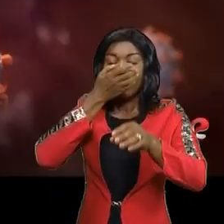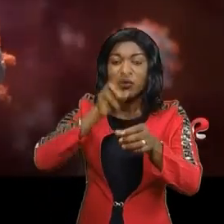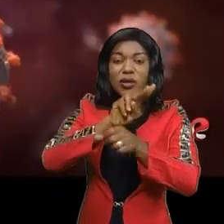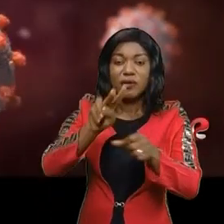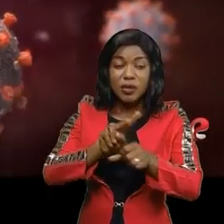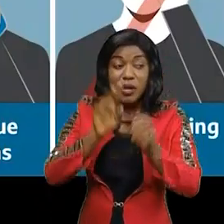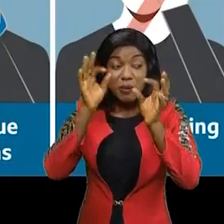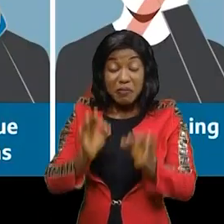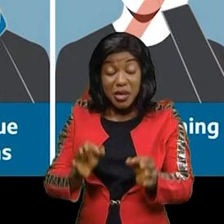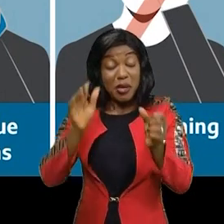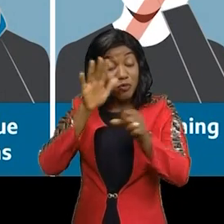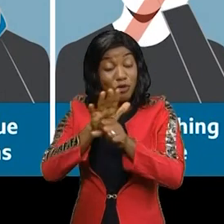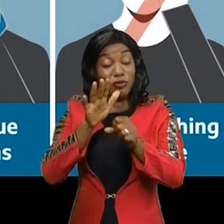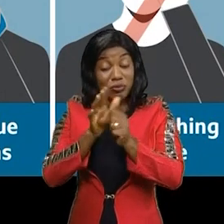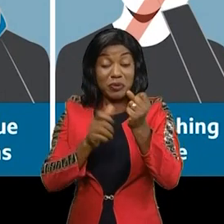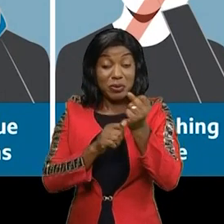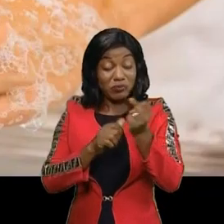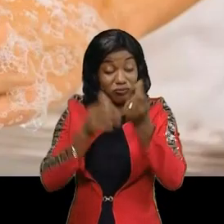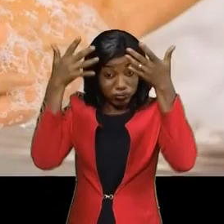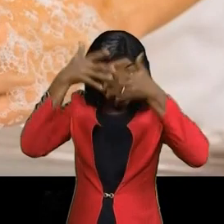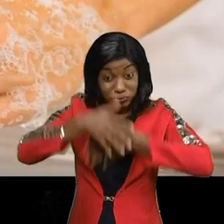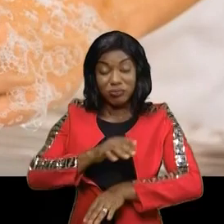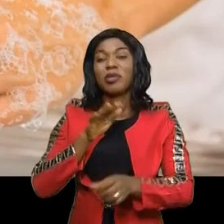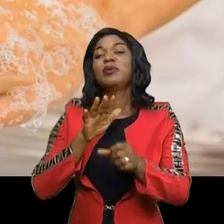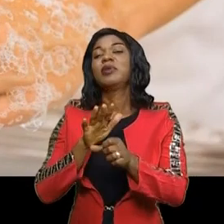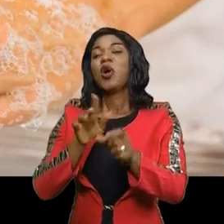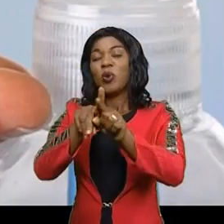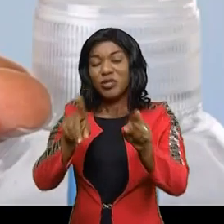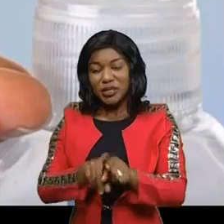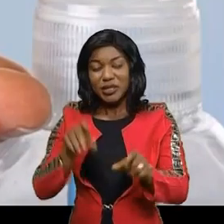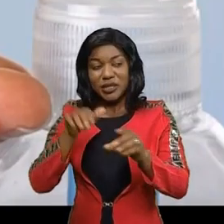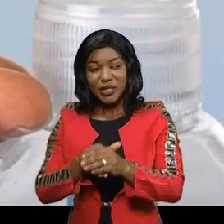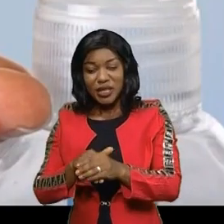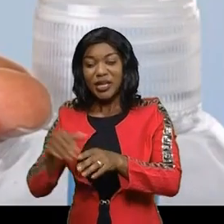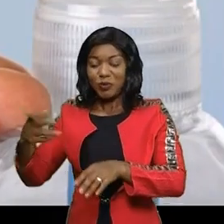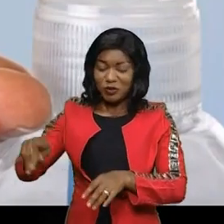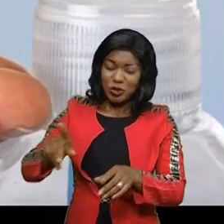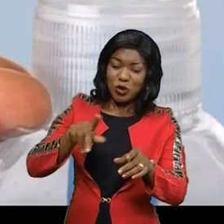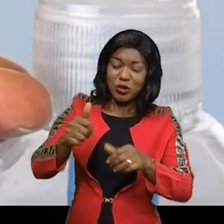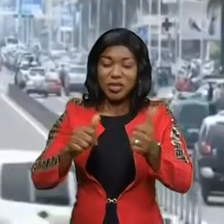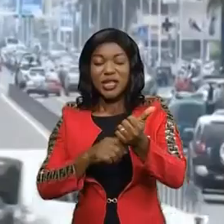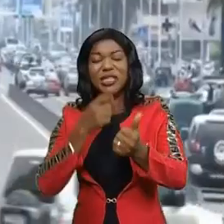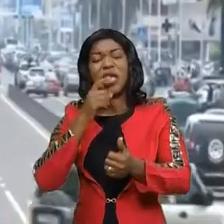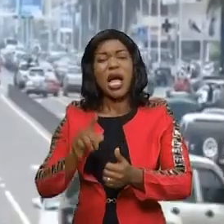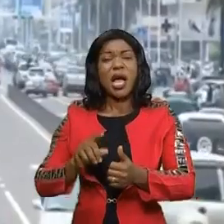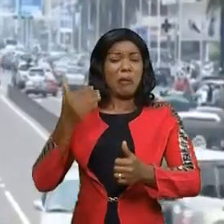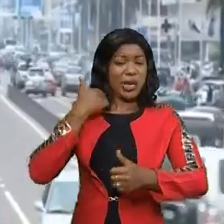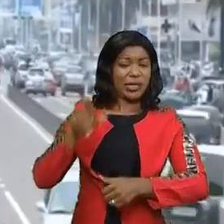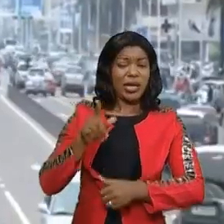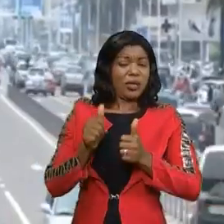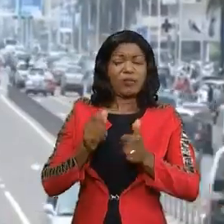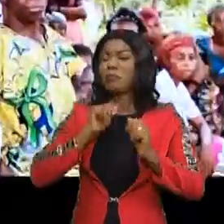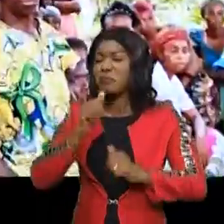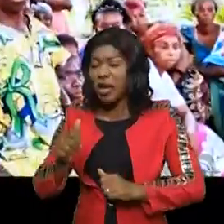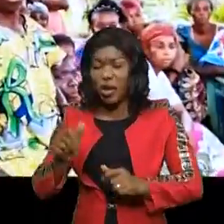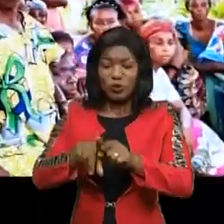reste un peu erronée. Le respect de gestes barrières ne passe strict dans le milieu rural. Certains estiment que cette maladie n'existe qu'en milieu urbanisé.